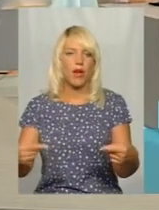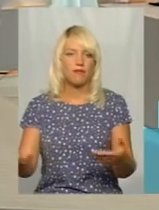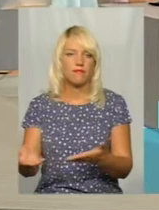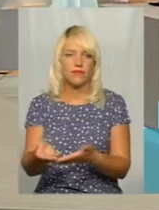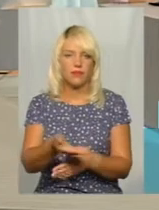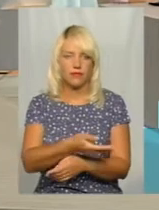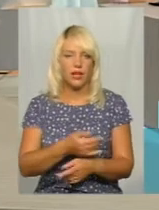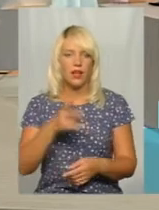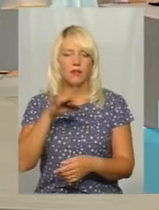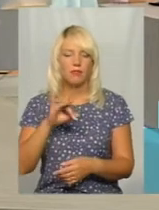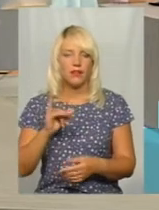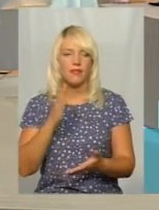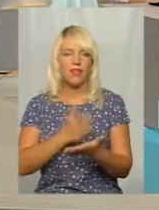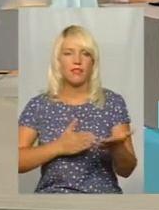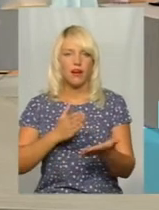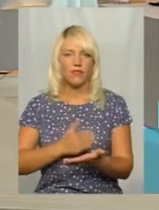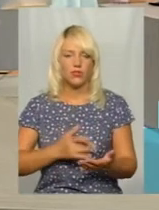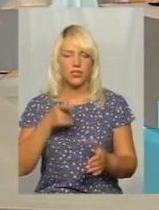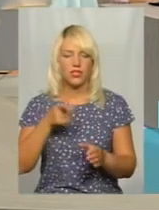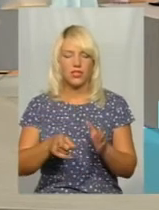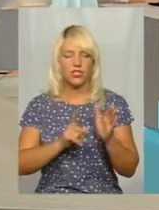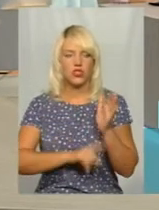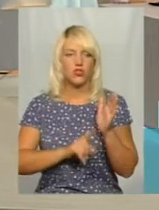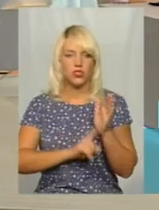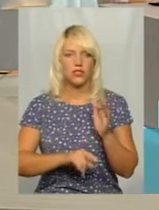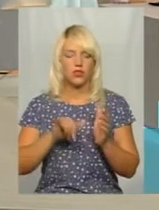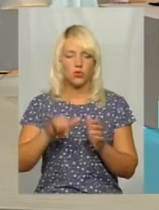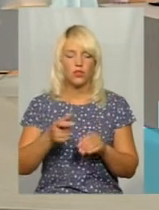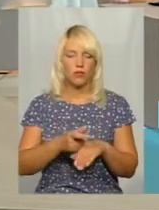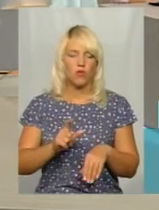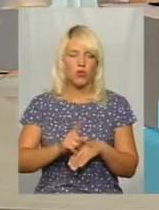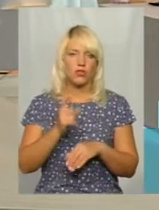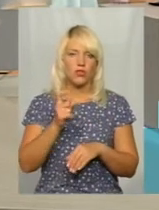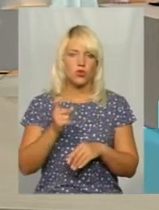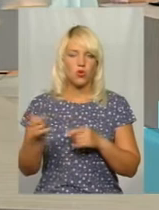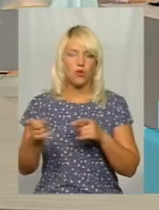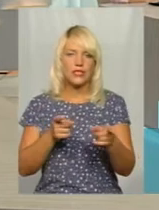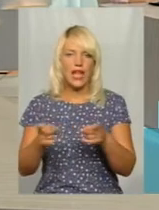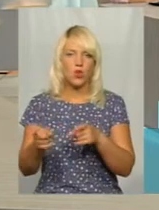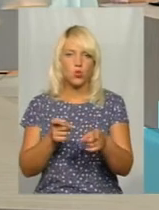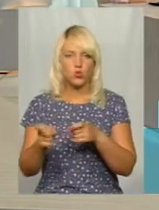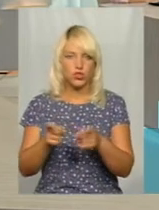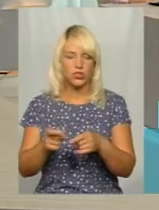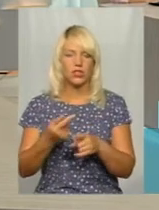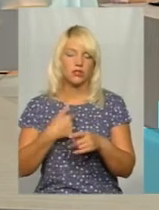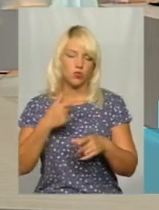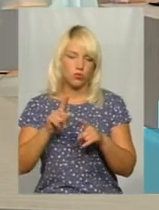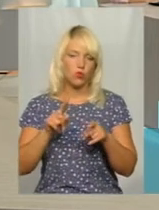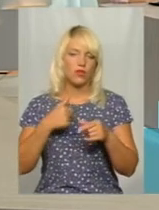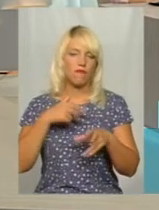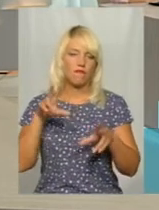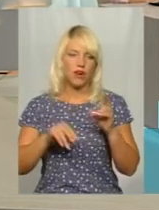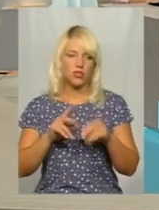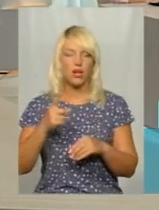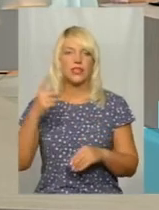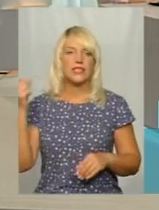При наявності тисячу шістдесят з них понад сто залучених. І тому я вважаю, що жнива за